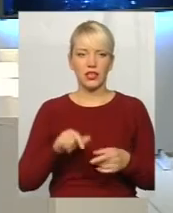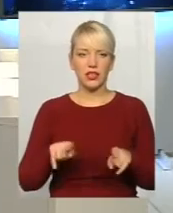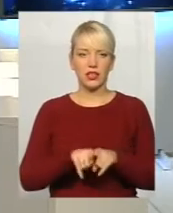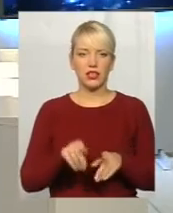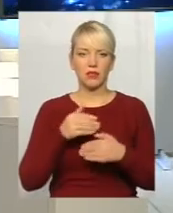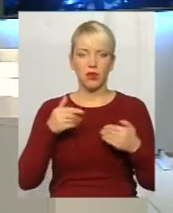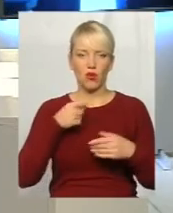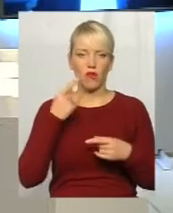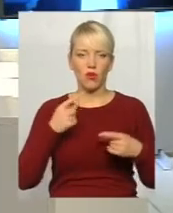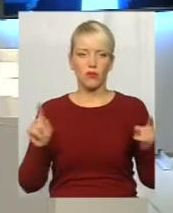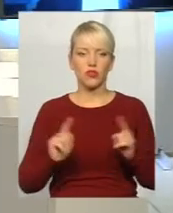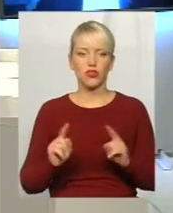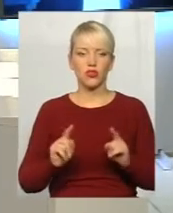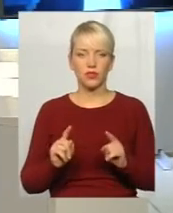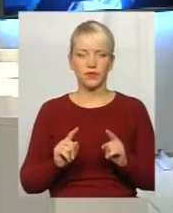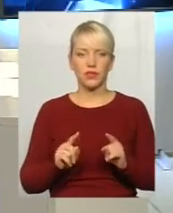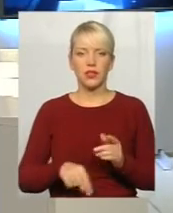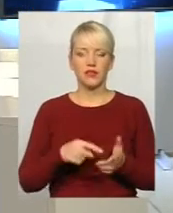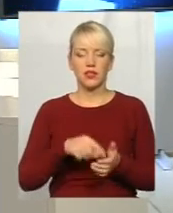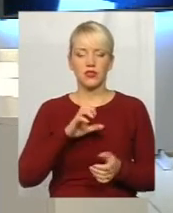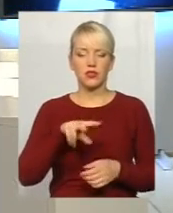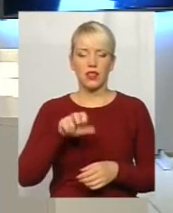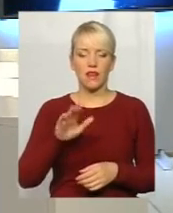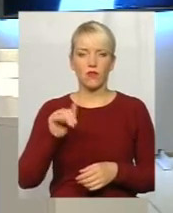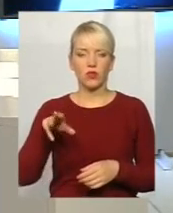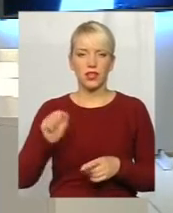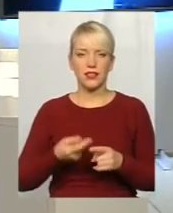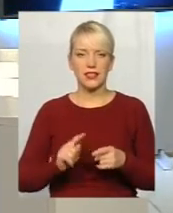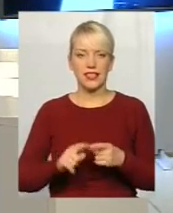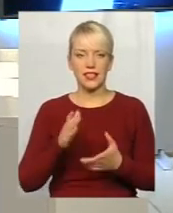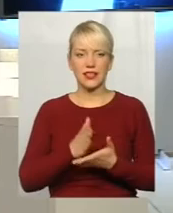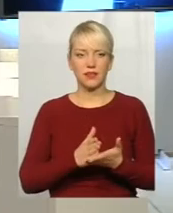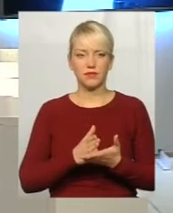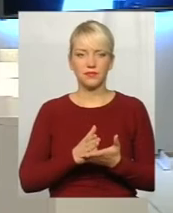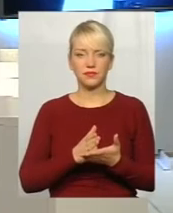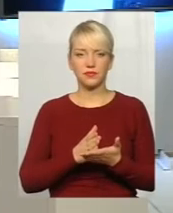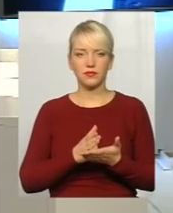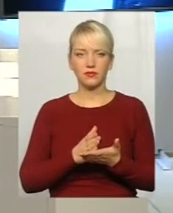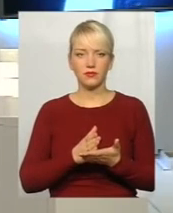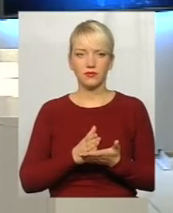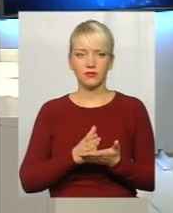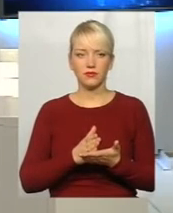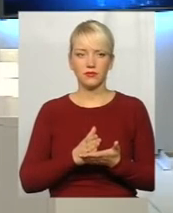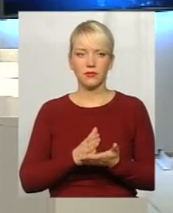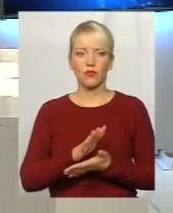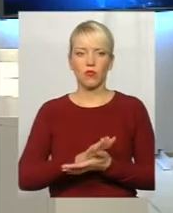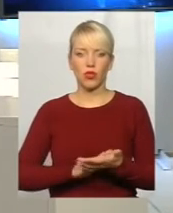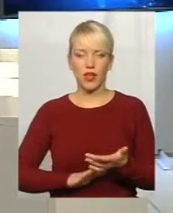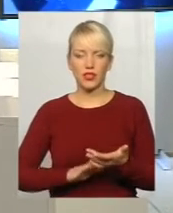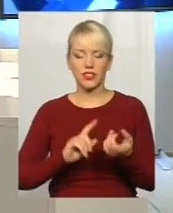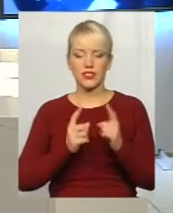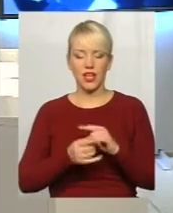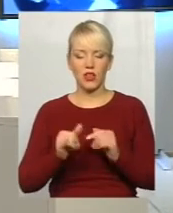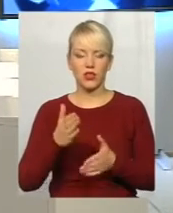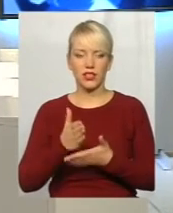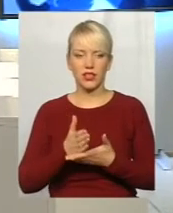говоримо, що місто Славута це є досить подальшим стало і є